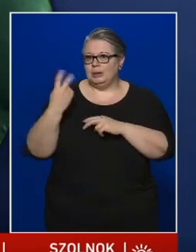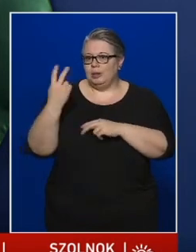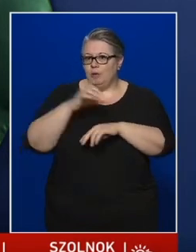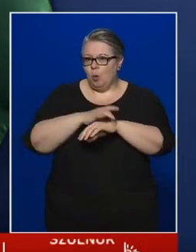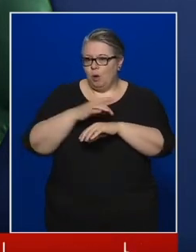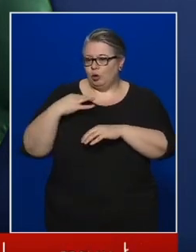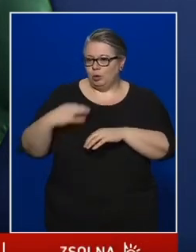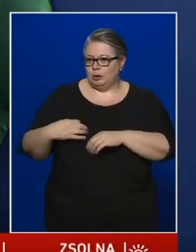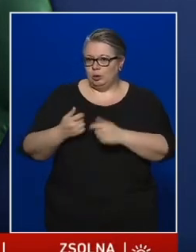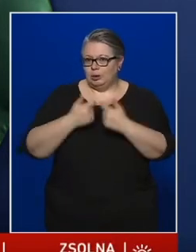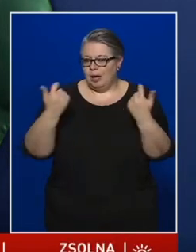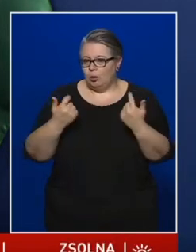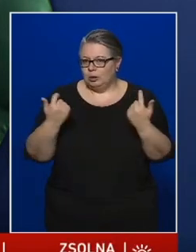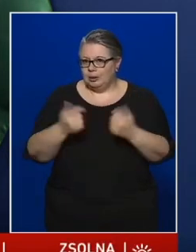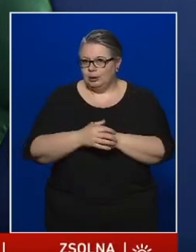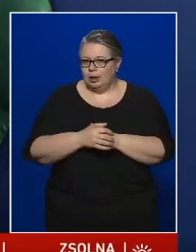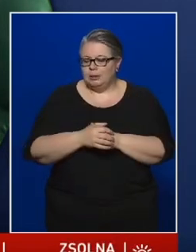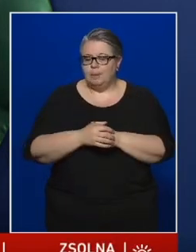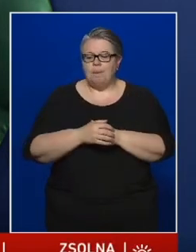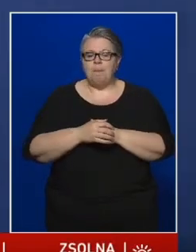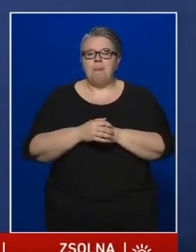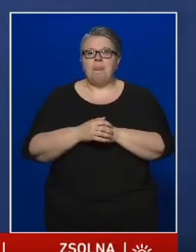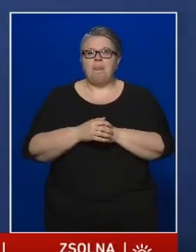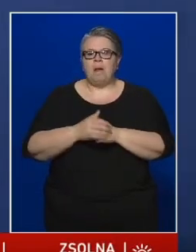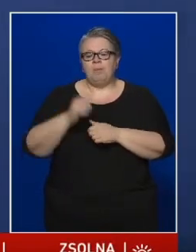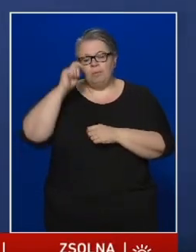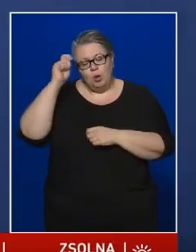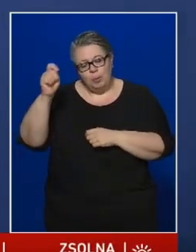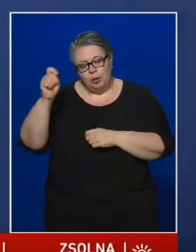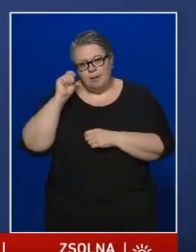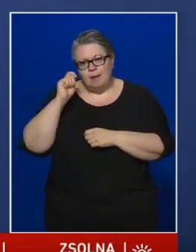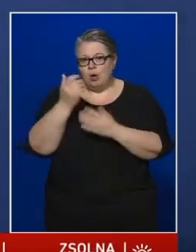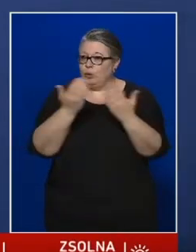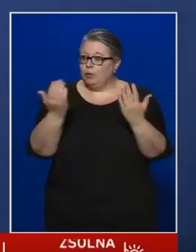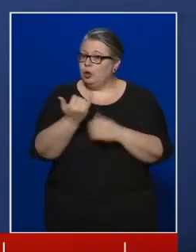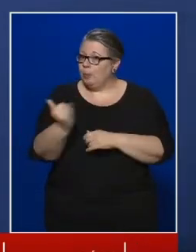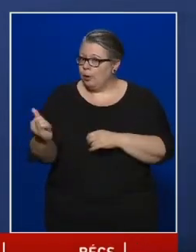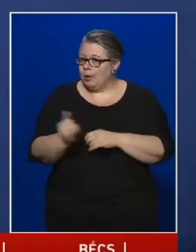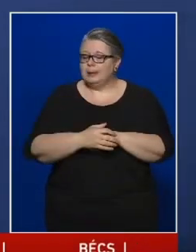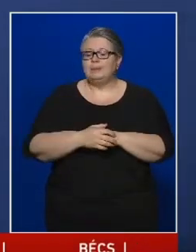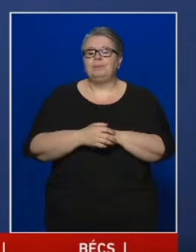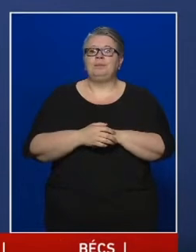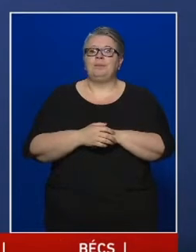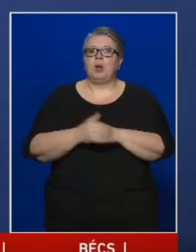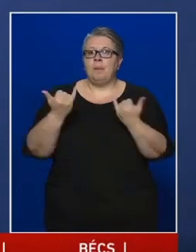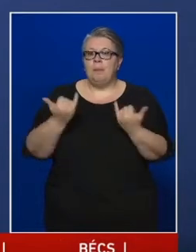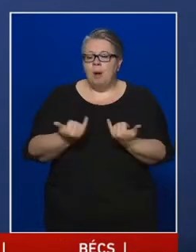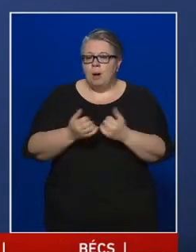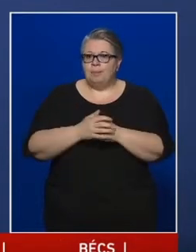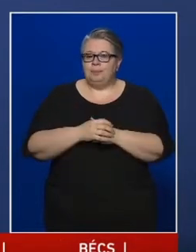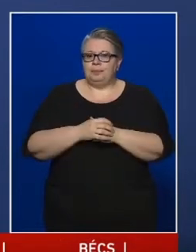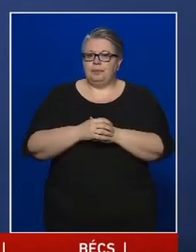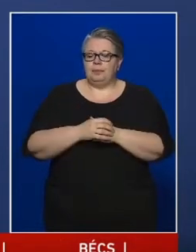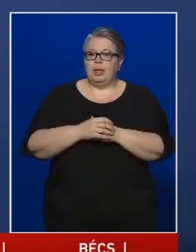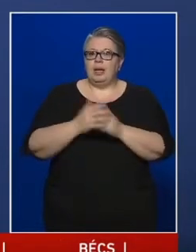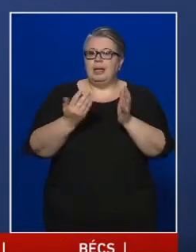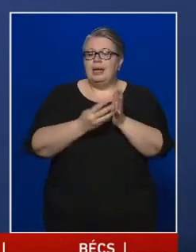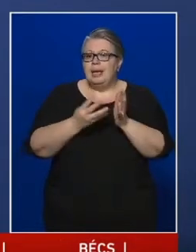tisztifőorvosasszony tájékoztatását. Jó napot kívánok! Üdvözlöm Önöket! A mai napon